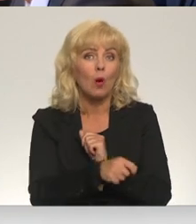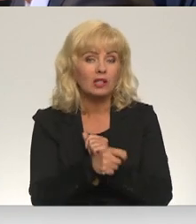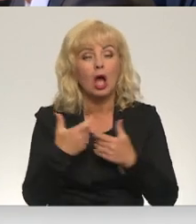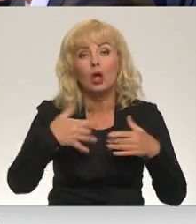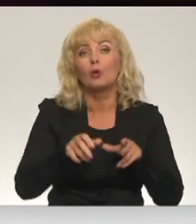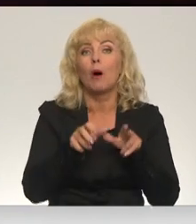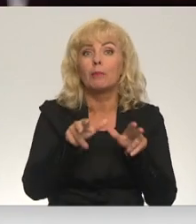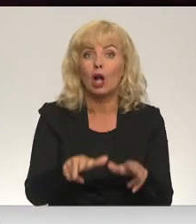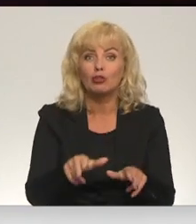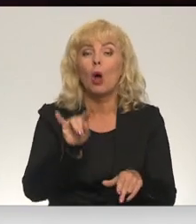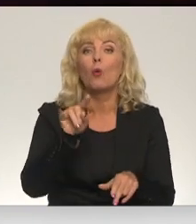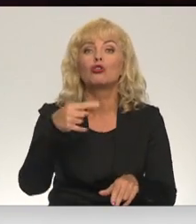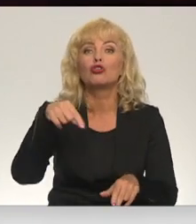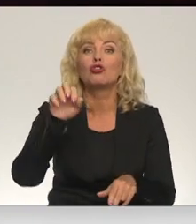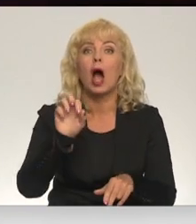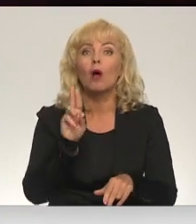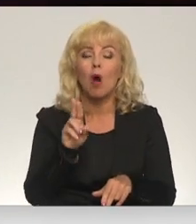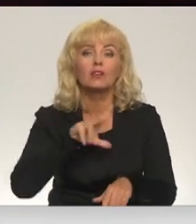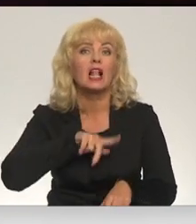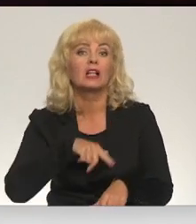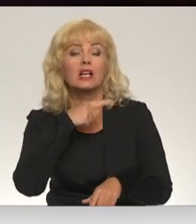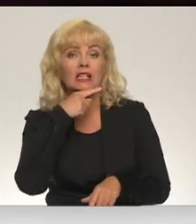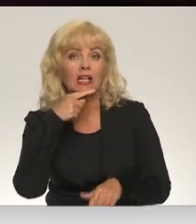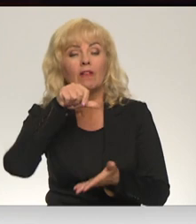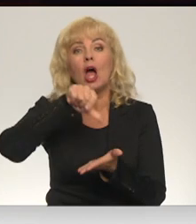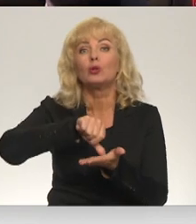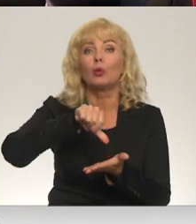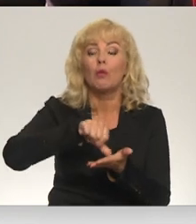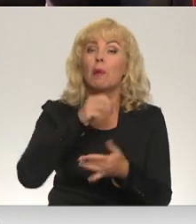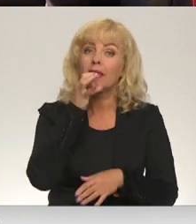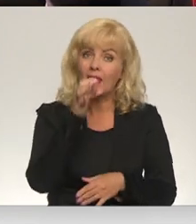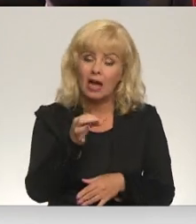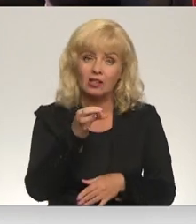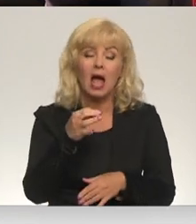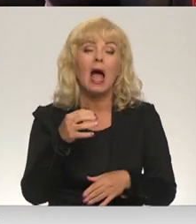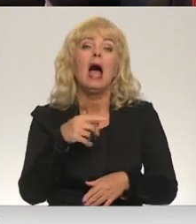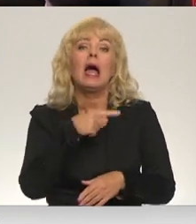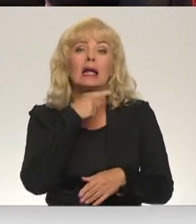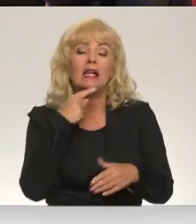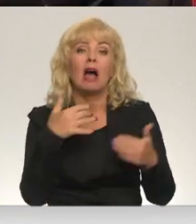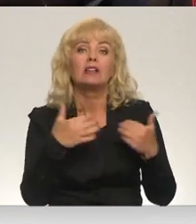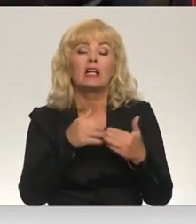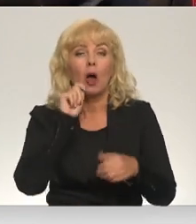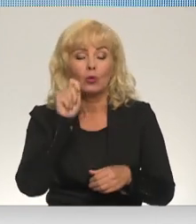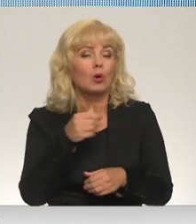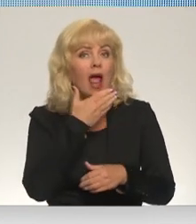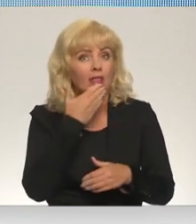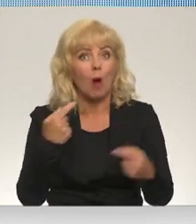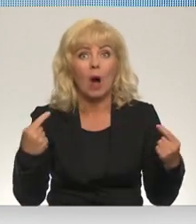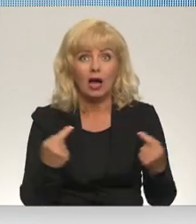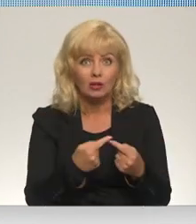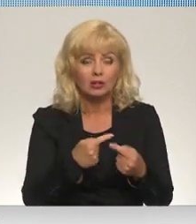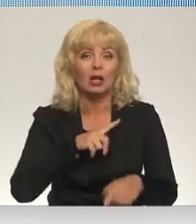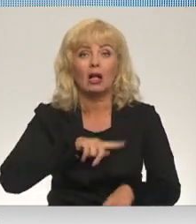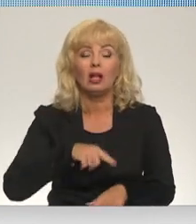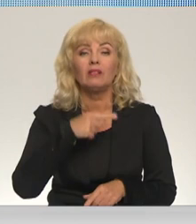priekšstādētājs Nils Ušakaus. Viņš Latvijas un arī Krievijas, no tribīnas uzsvēra, ka Krievijas karam Ukrainā nav attaisnojuma. Latvijas